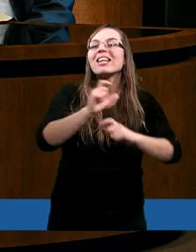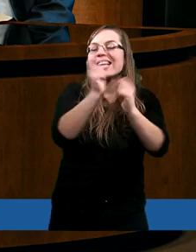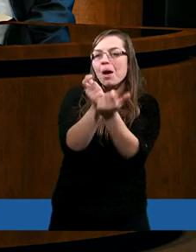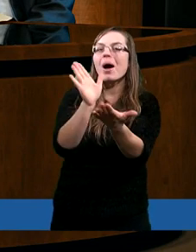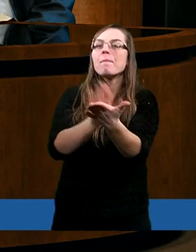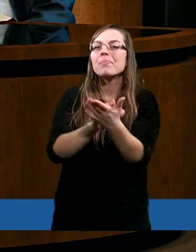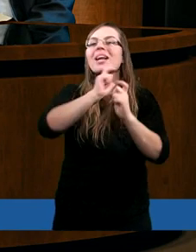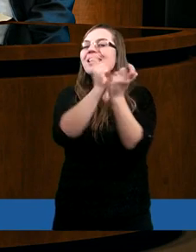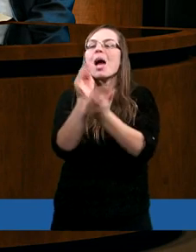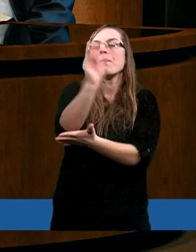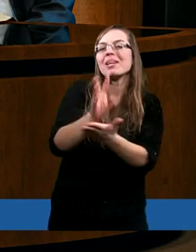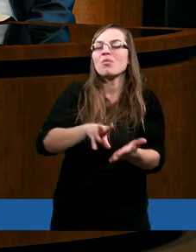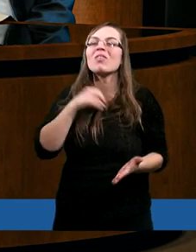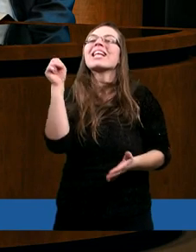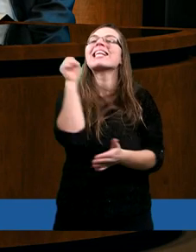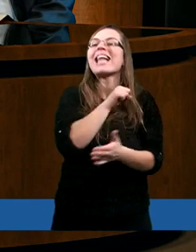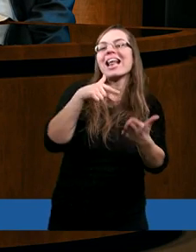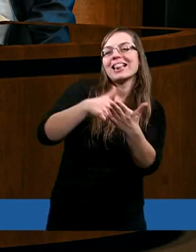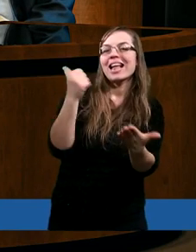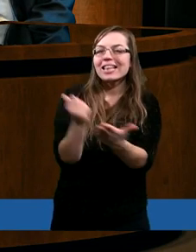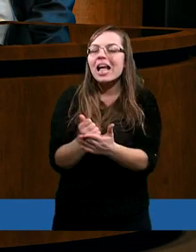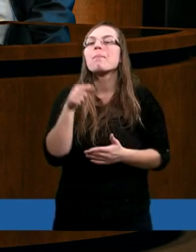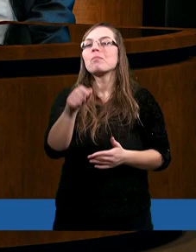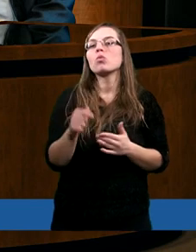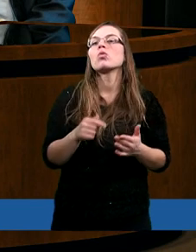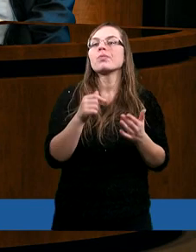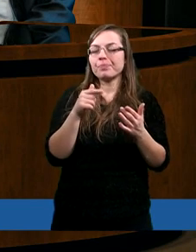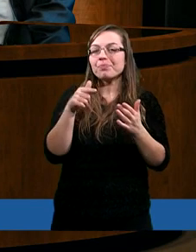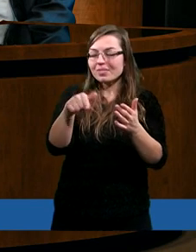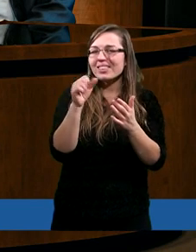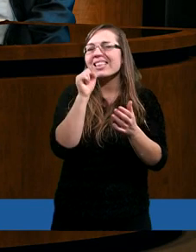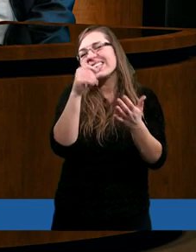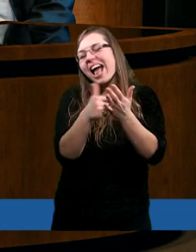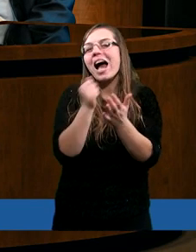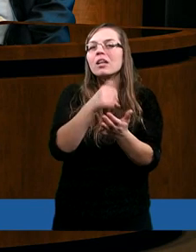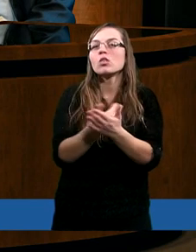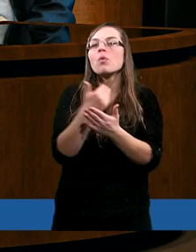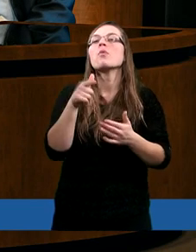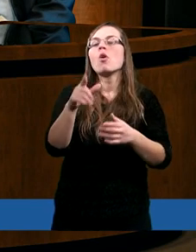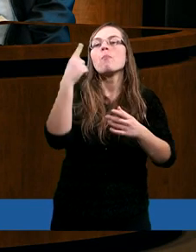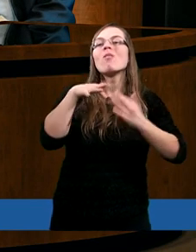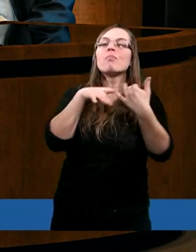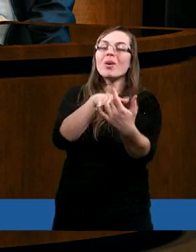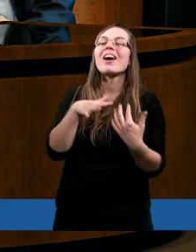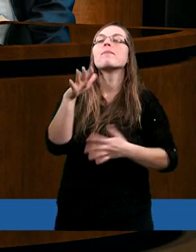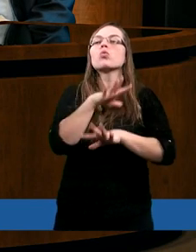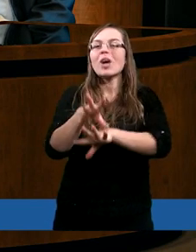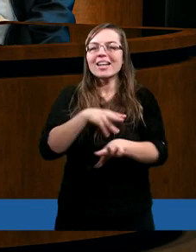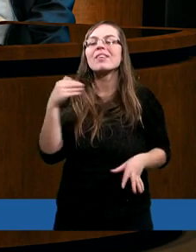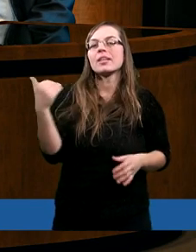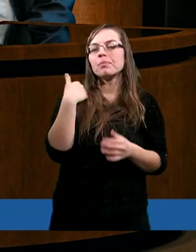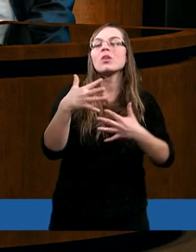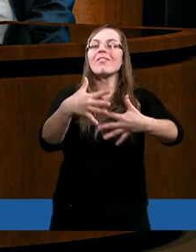Biblia, całe Pismo Święte Starego Testamentu, a następnie i Nowego Testamentu pod wpływem Ducha Świętego,